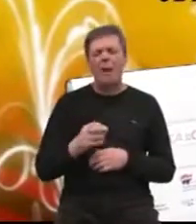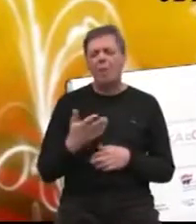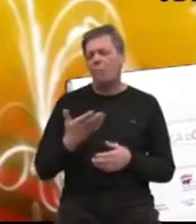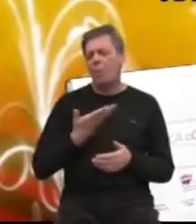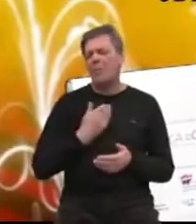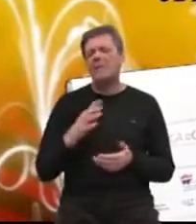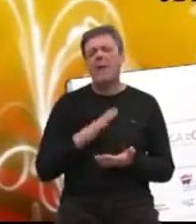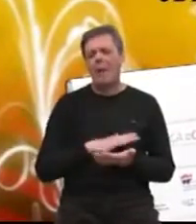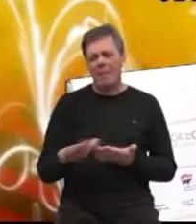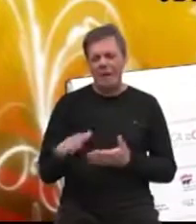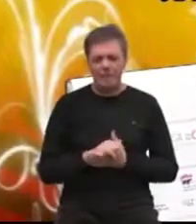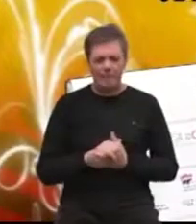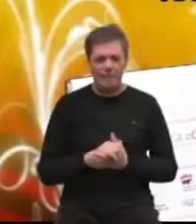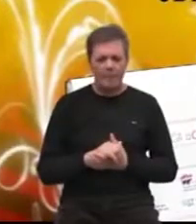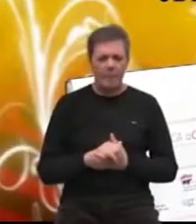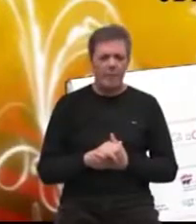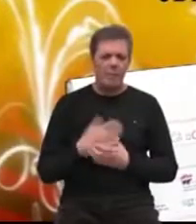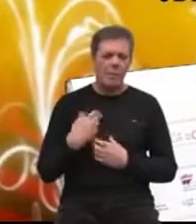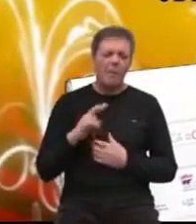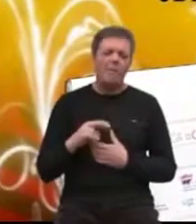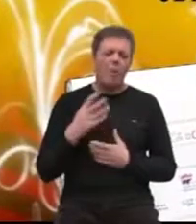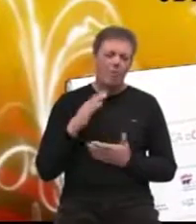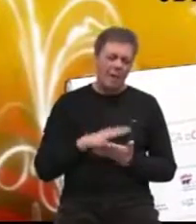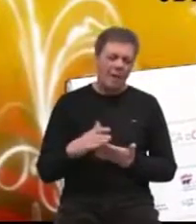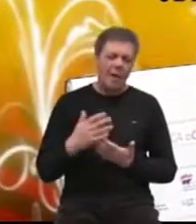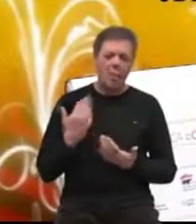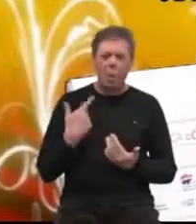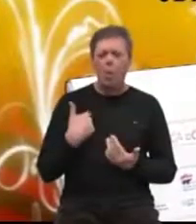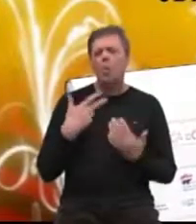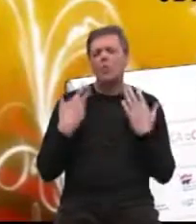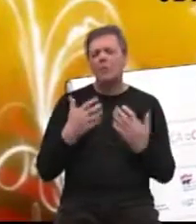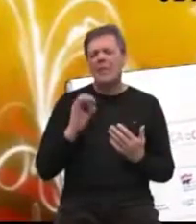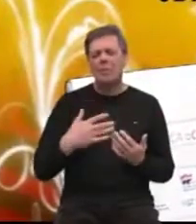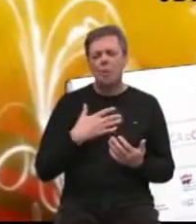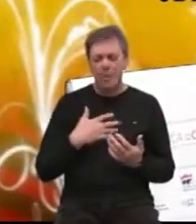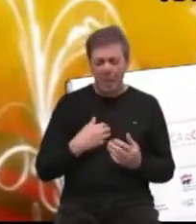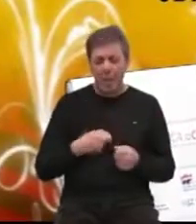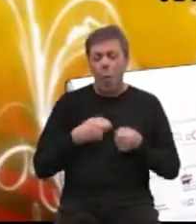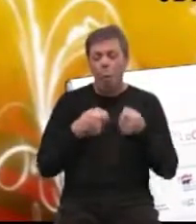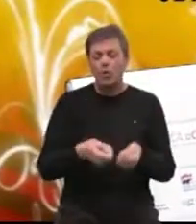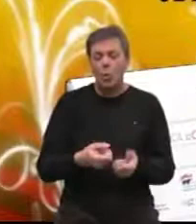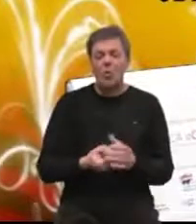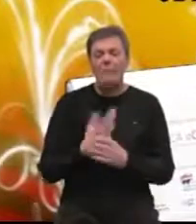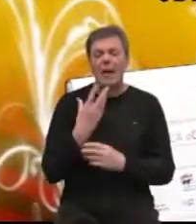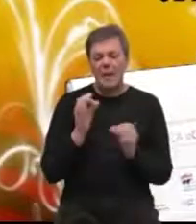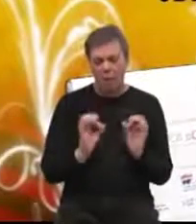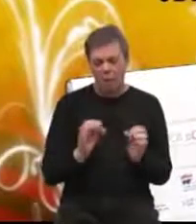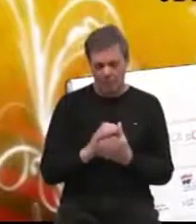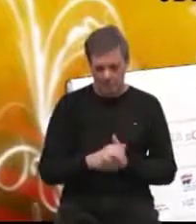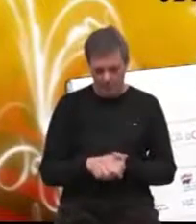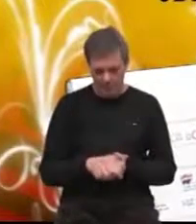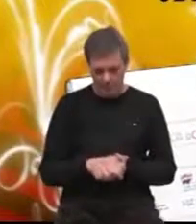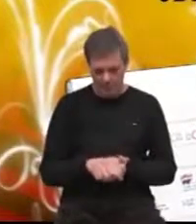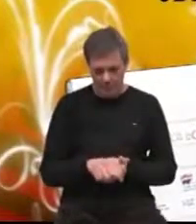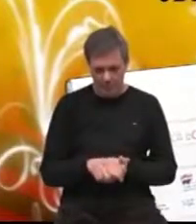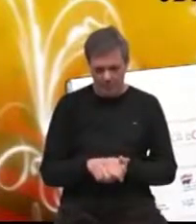Imamo pravo badava samo koliko smo 80% sebe uložili u stvaranje nekog dobra. To treba znati,